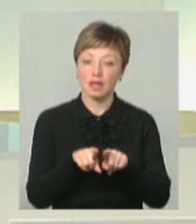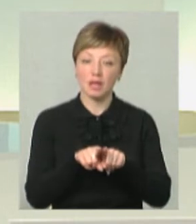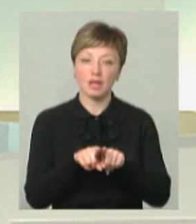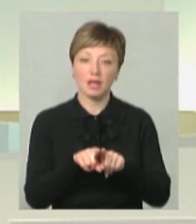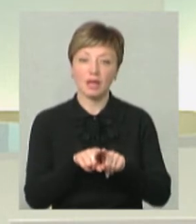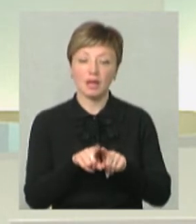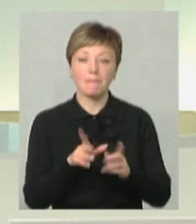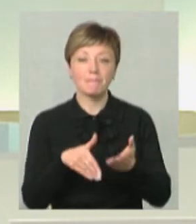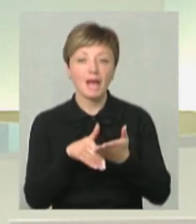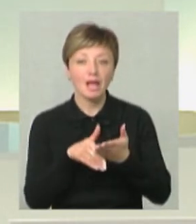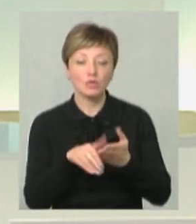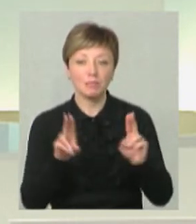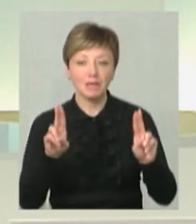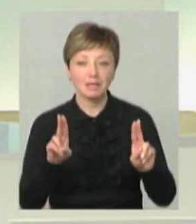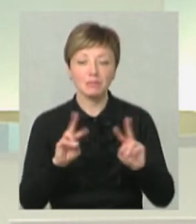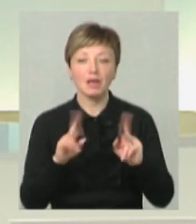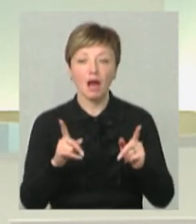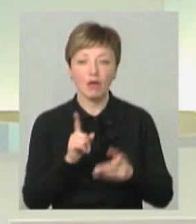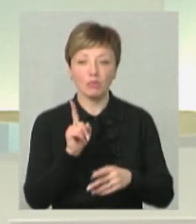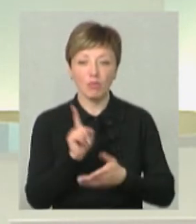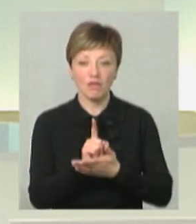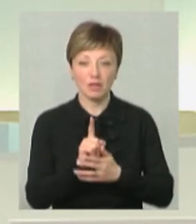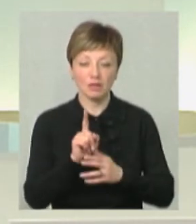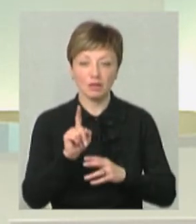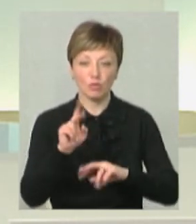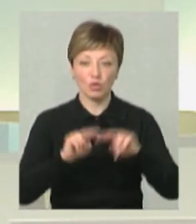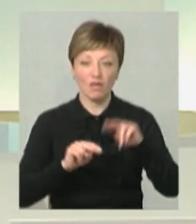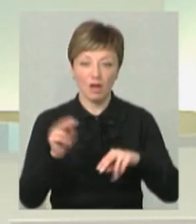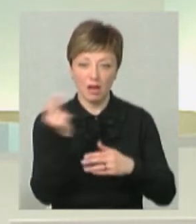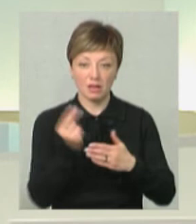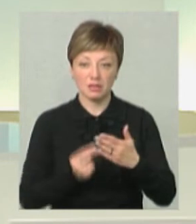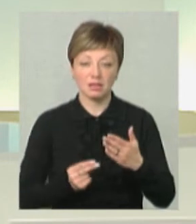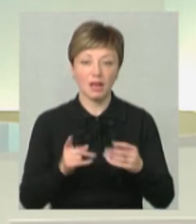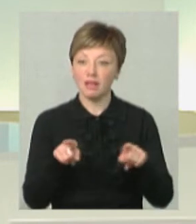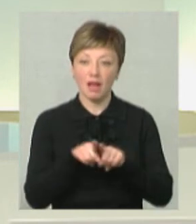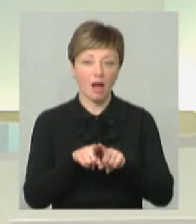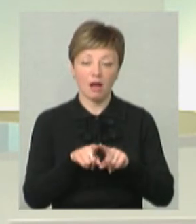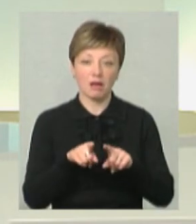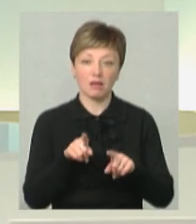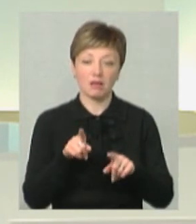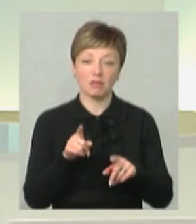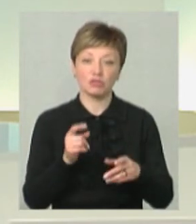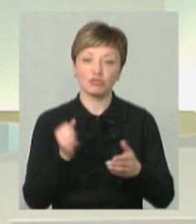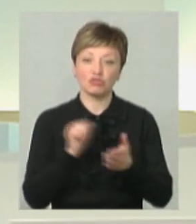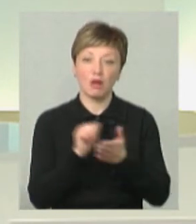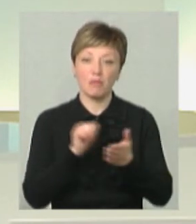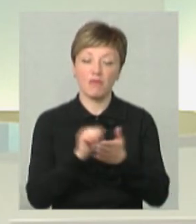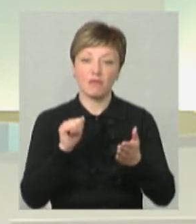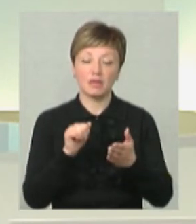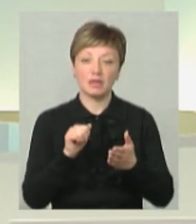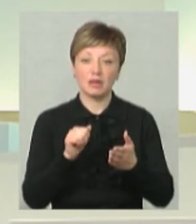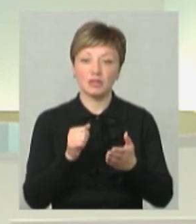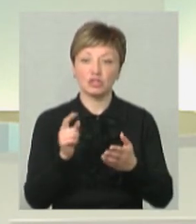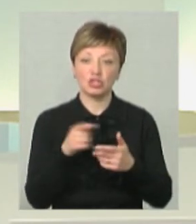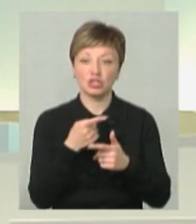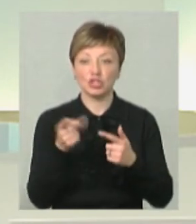і тому і методи, принципи, як він будується, він не так, як станкова графіка чи живопис. В